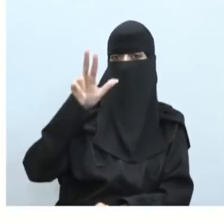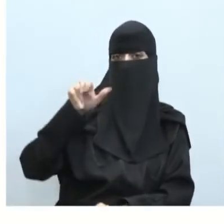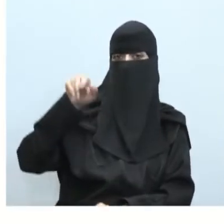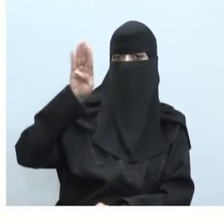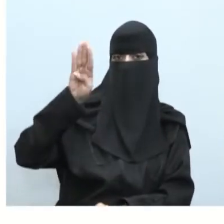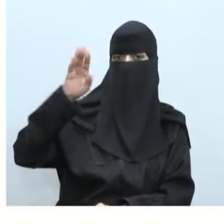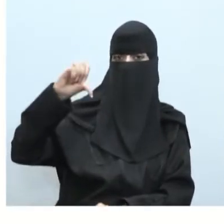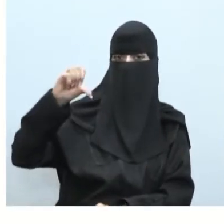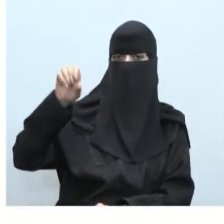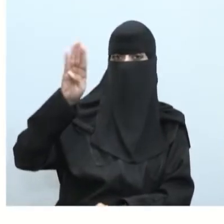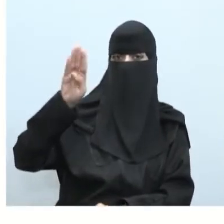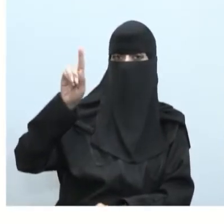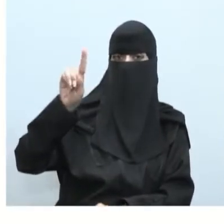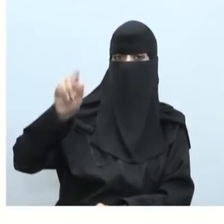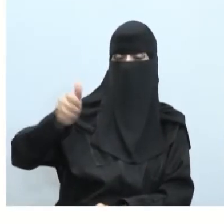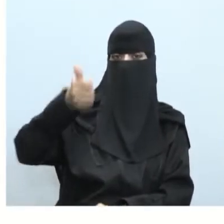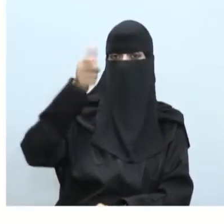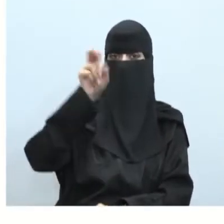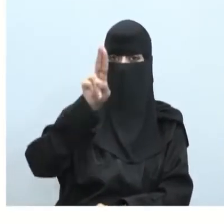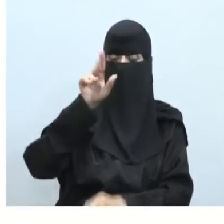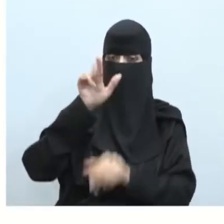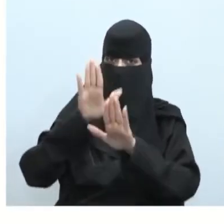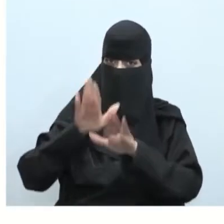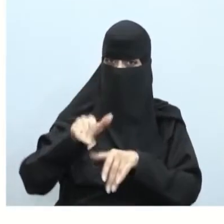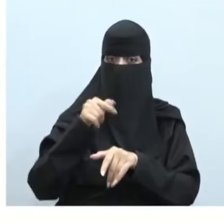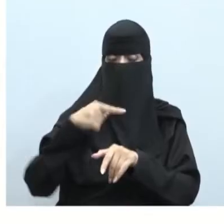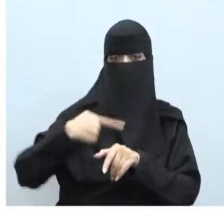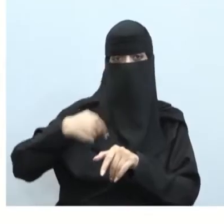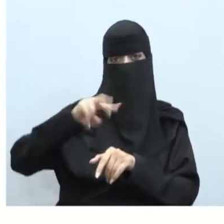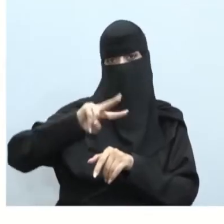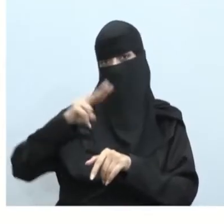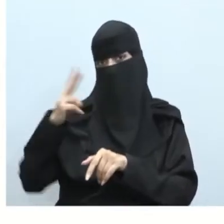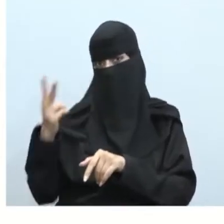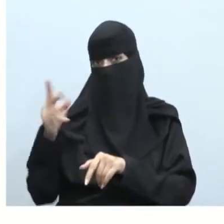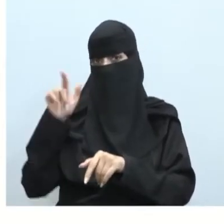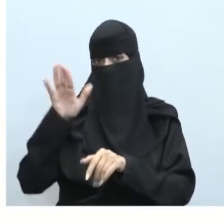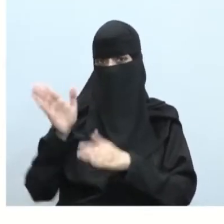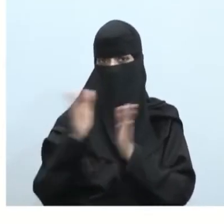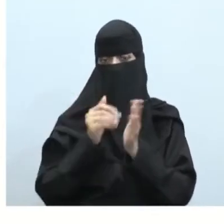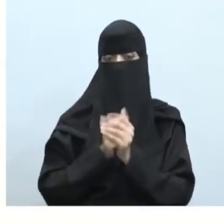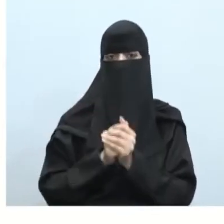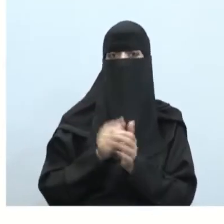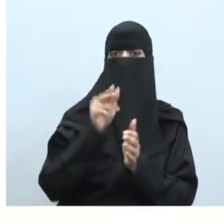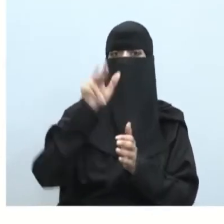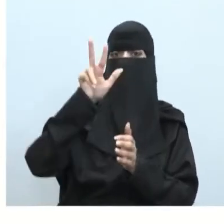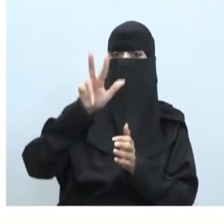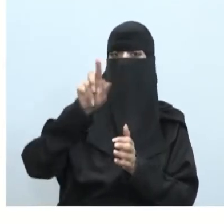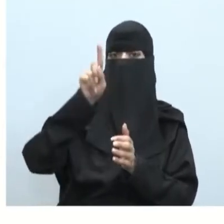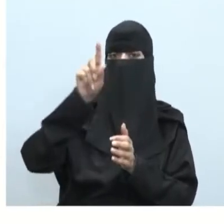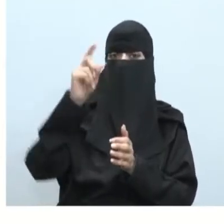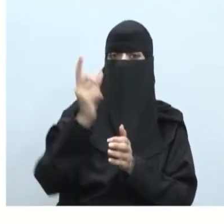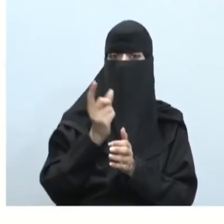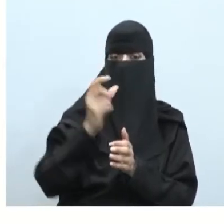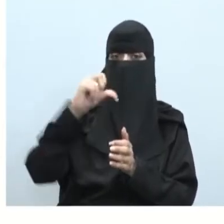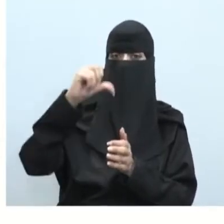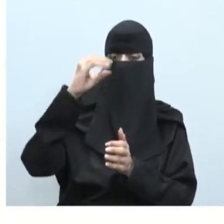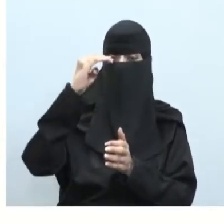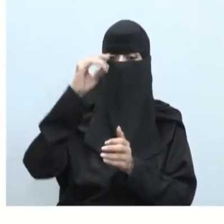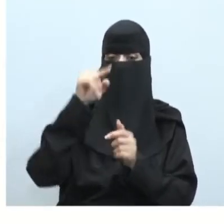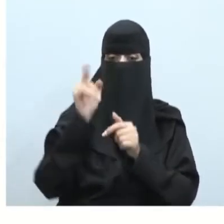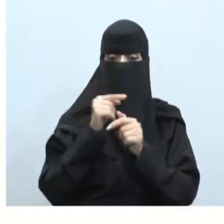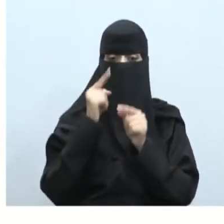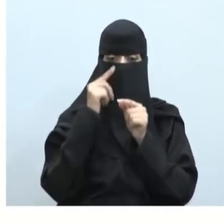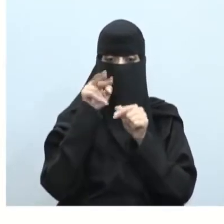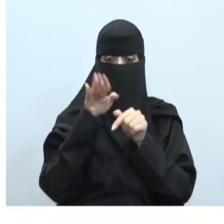ولها مسمى آخر أيضاً البروج قد يكون لدينا مسمى